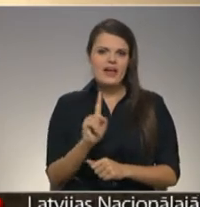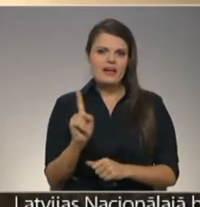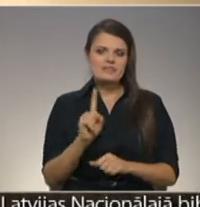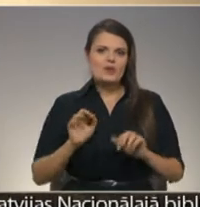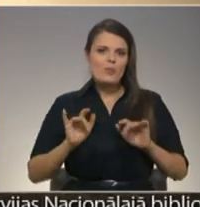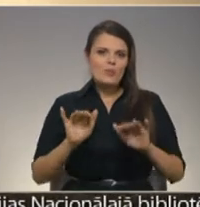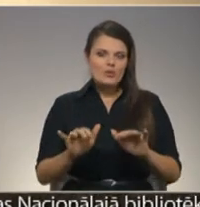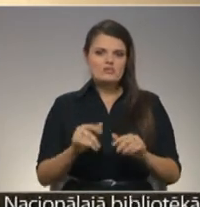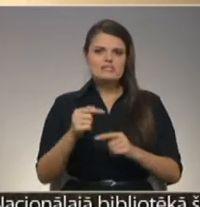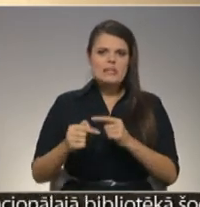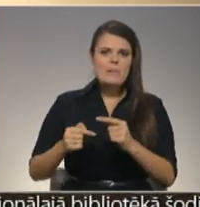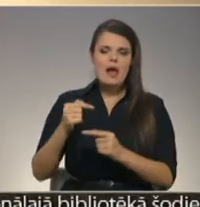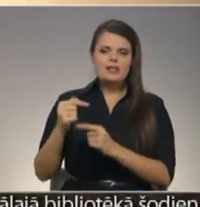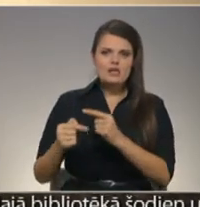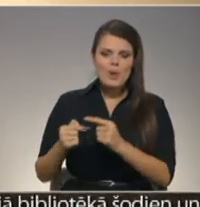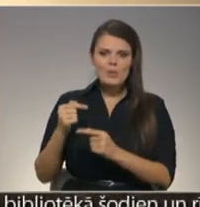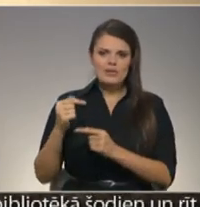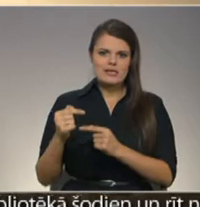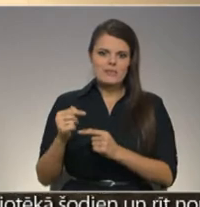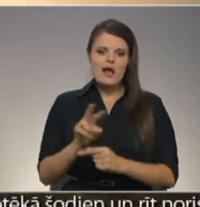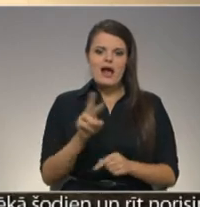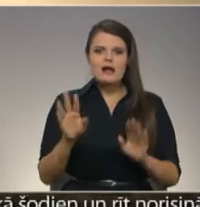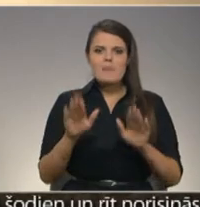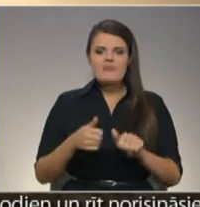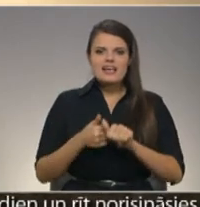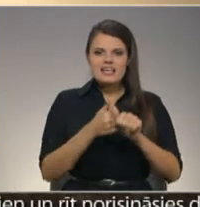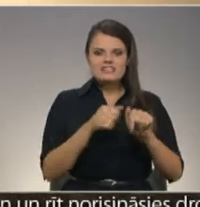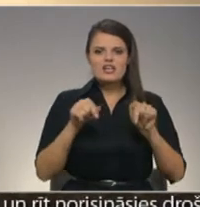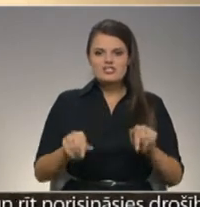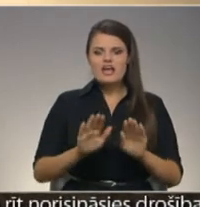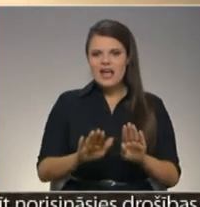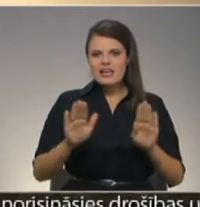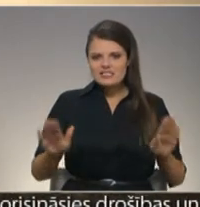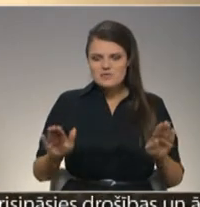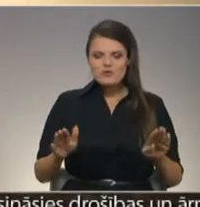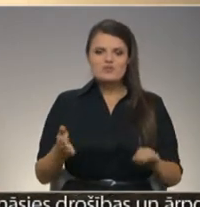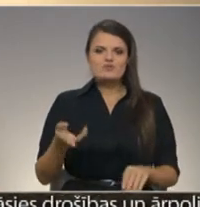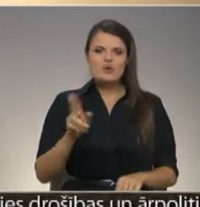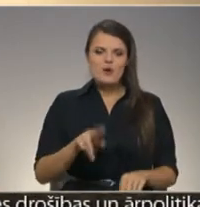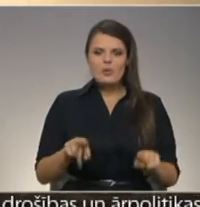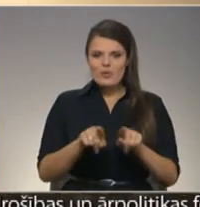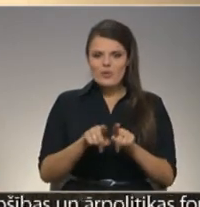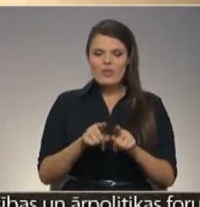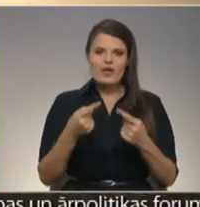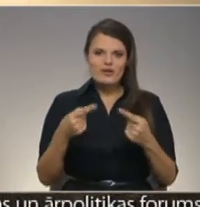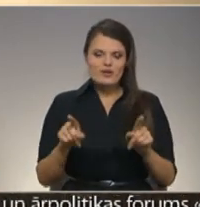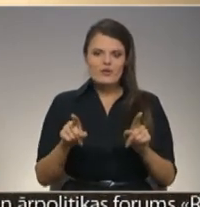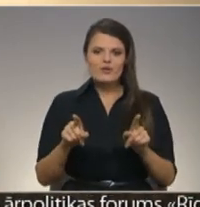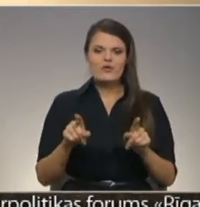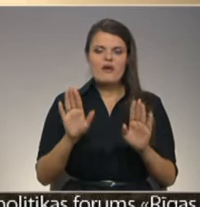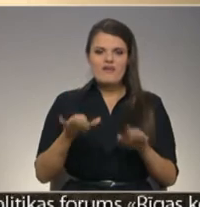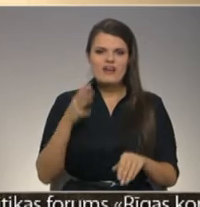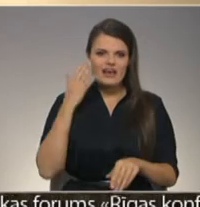procesa nepārtrauktība, kam var izsakot šajā ekspozīcijā un arī, ko var